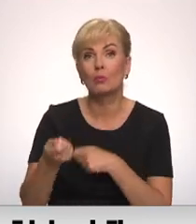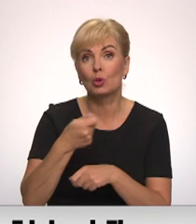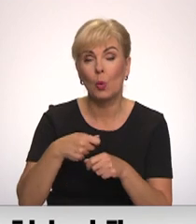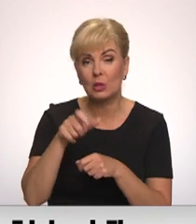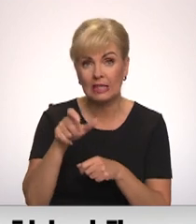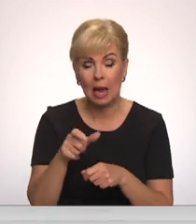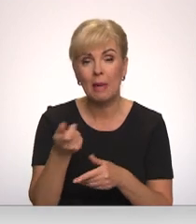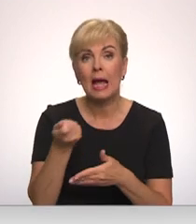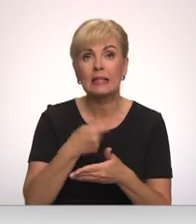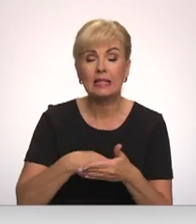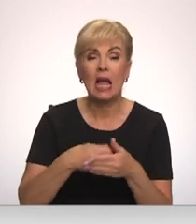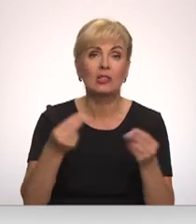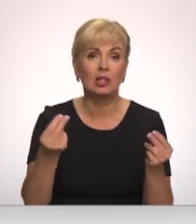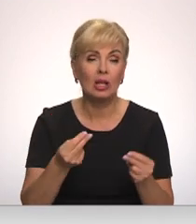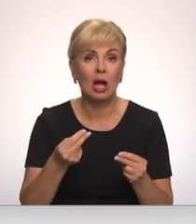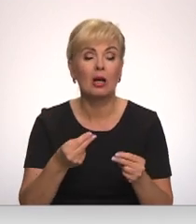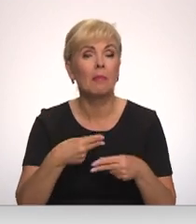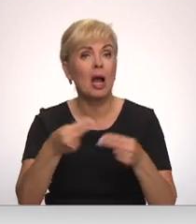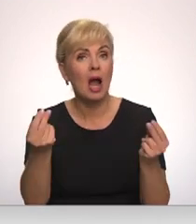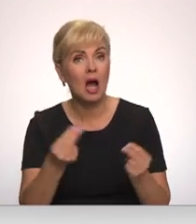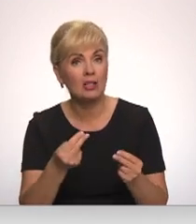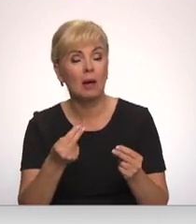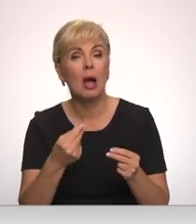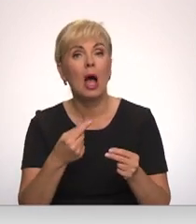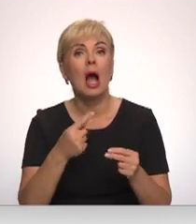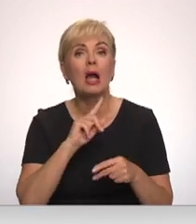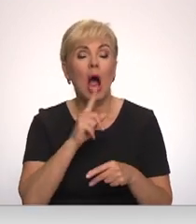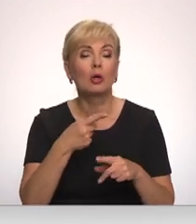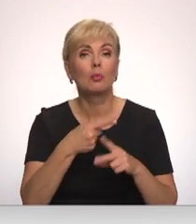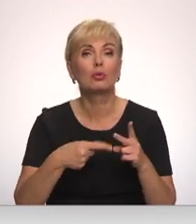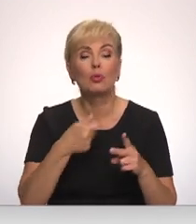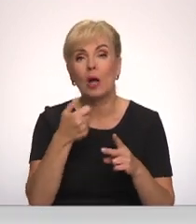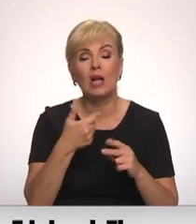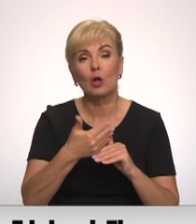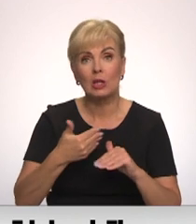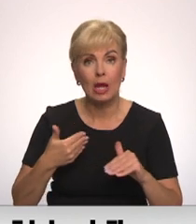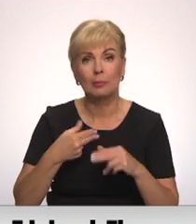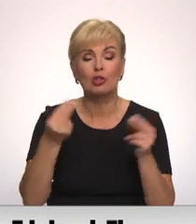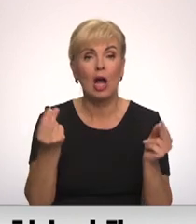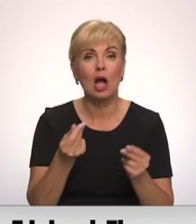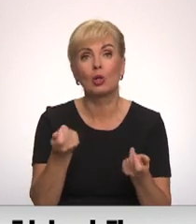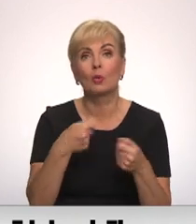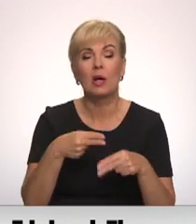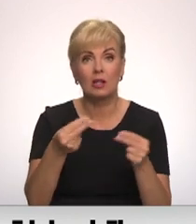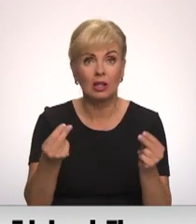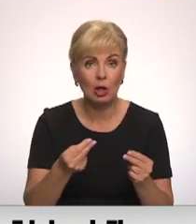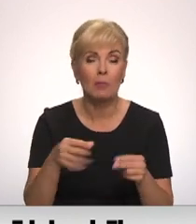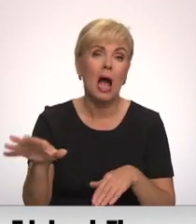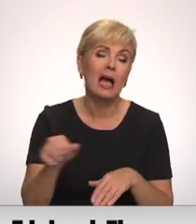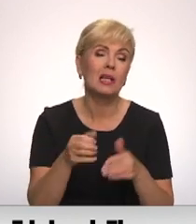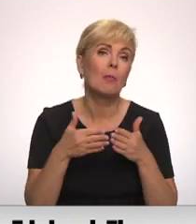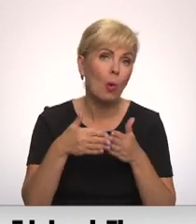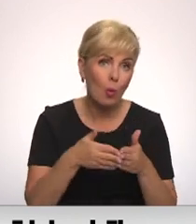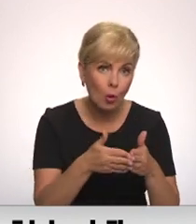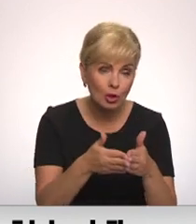līgumus ar kāzām pat gadu pusotru gadu iepriekš. Kāzinieki noslēdza līgumus ar kuģīšiem, noslēdza